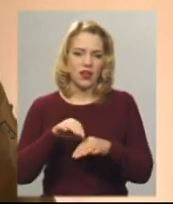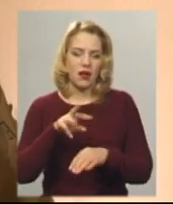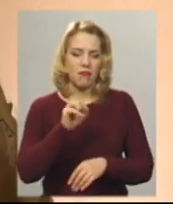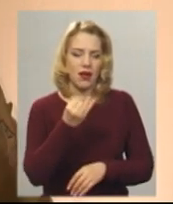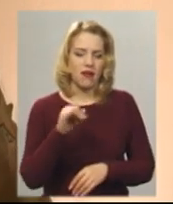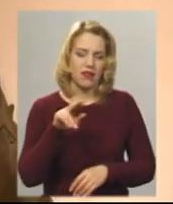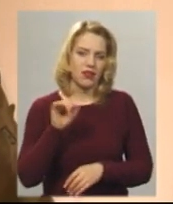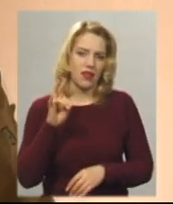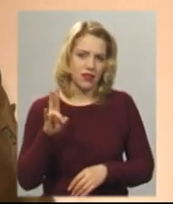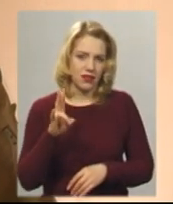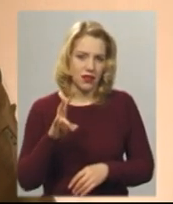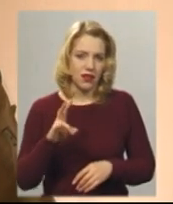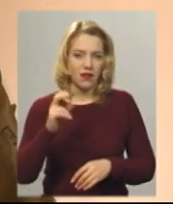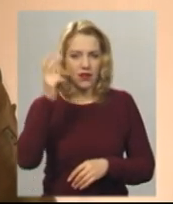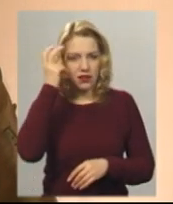Як-то кажуть,